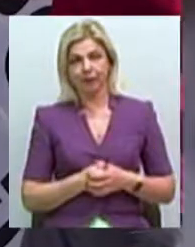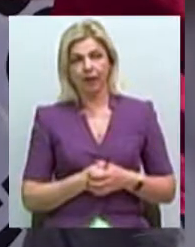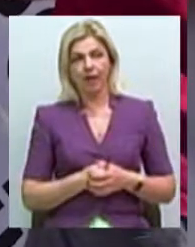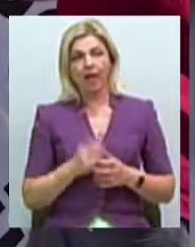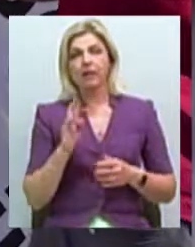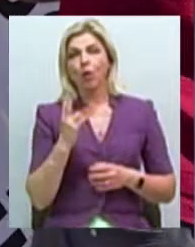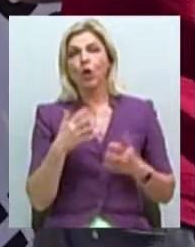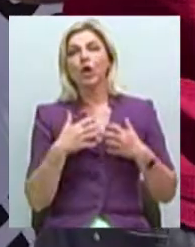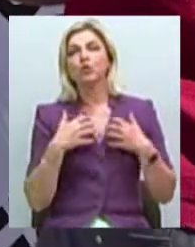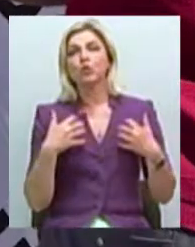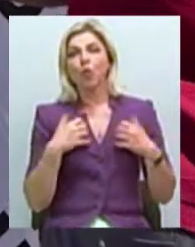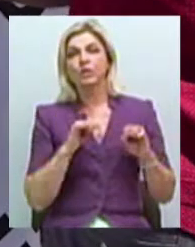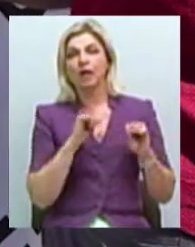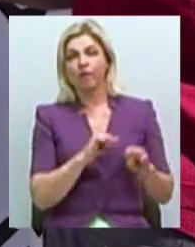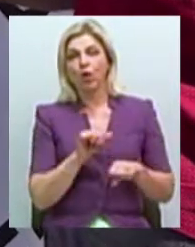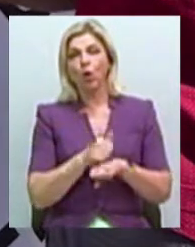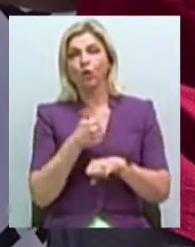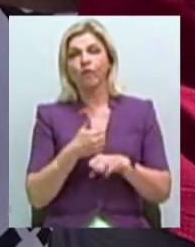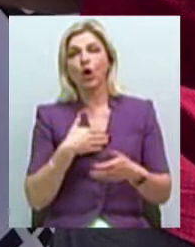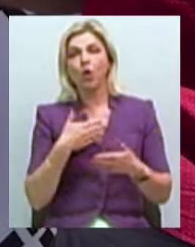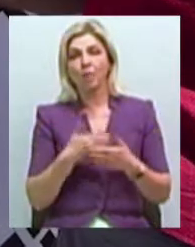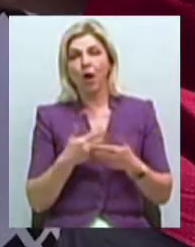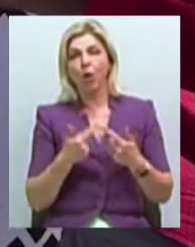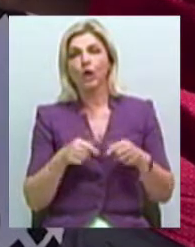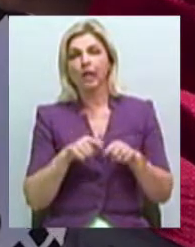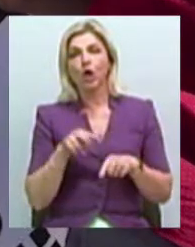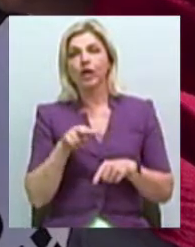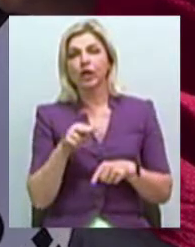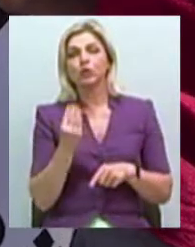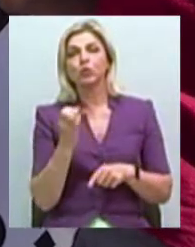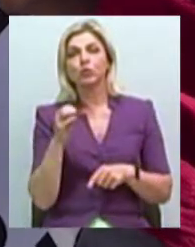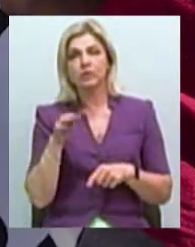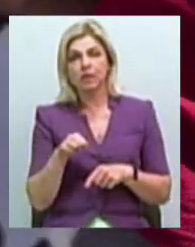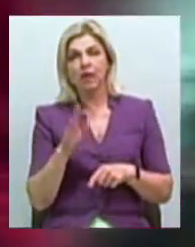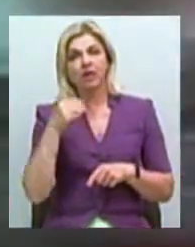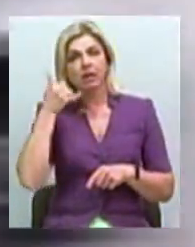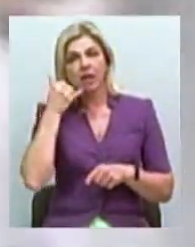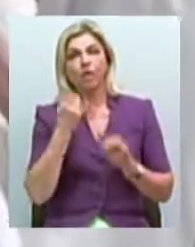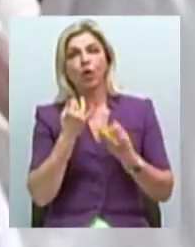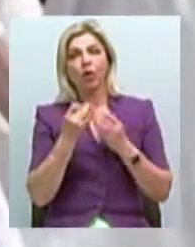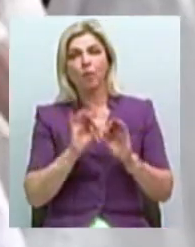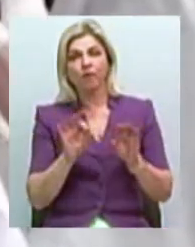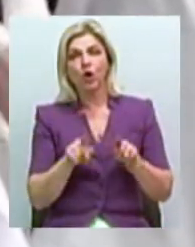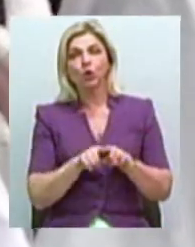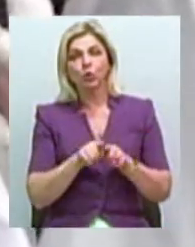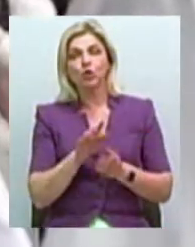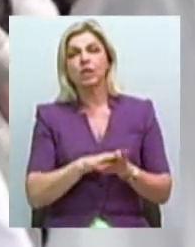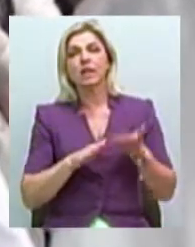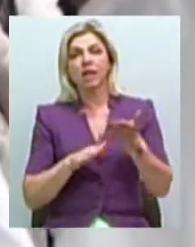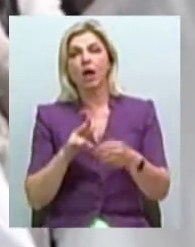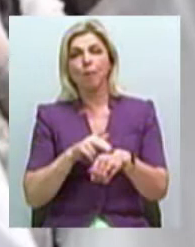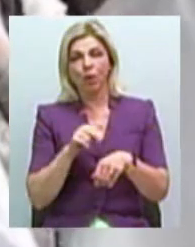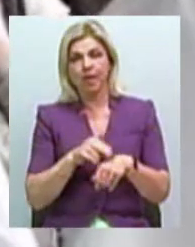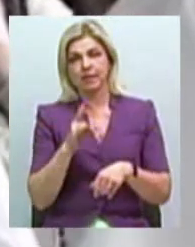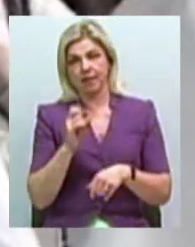зоозахисниця та голова громадської організації «Шарон» Лідія Шуст у телефонній розмові повідомила, що теж подала заяву до поліції на директора